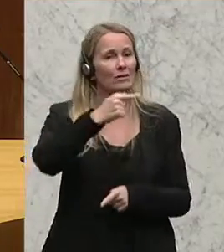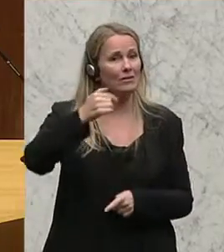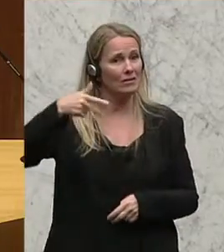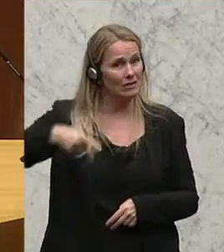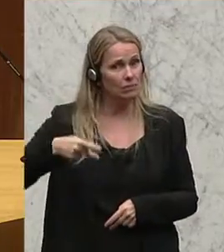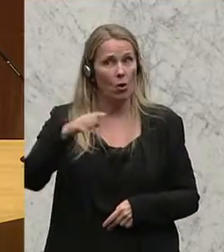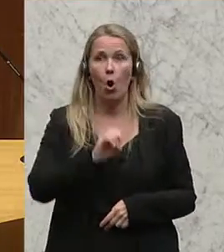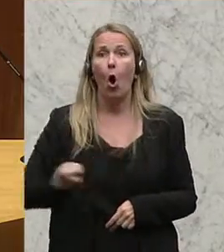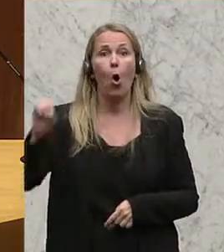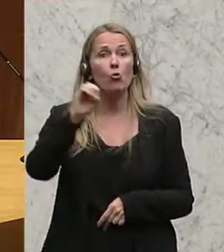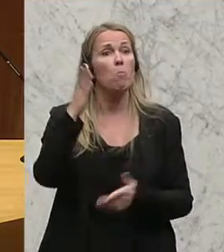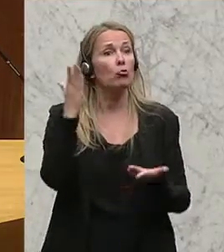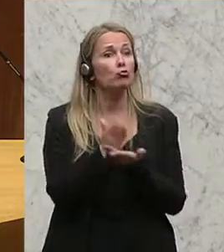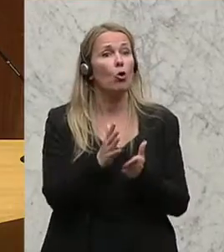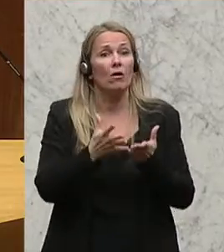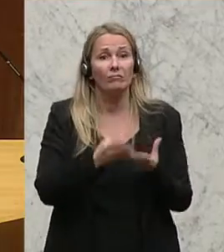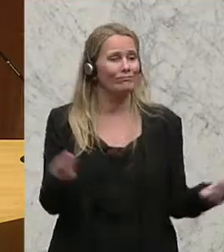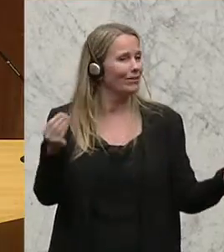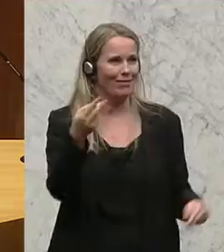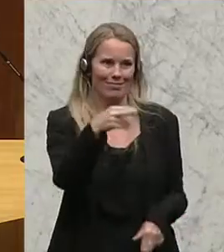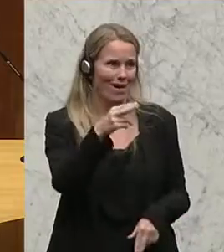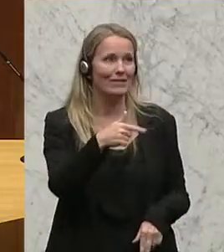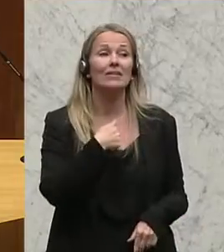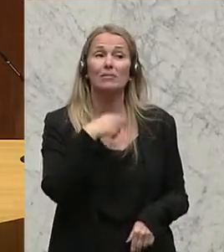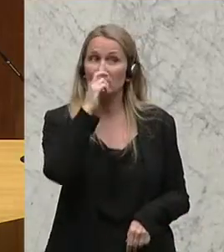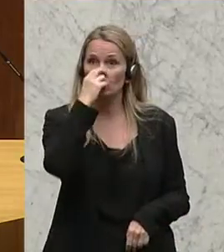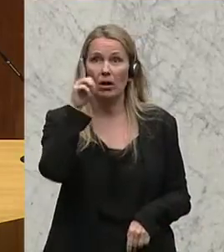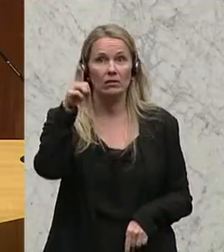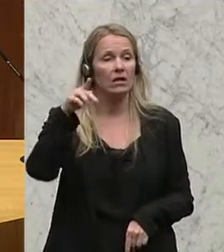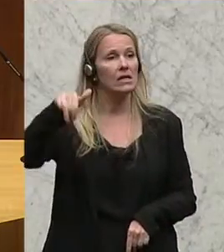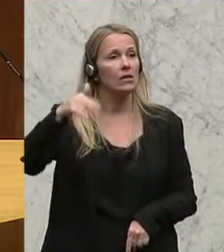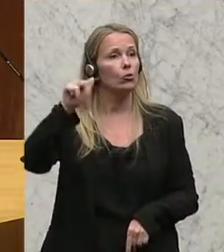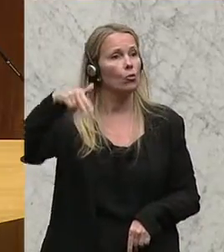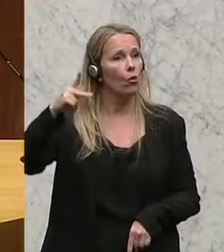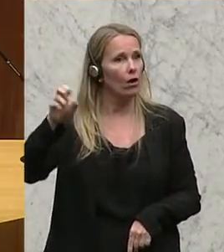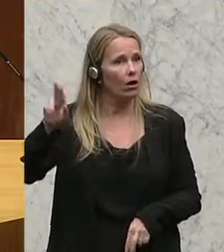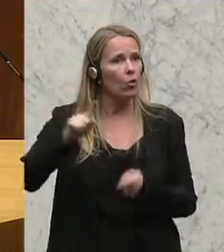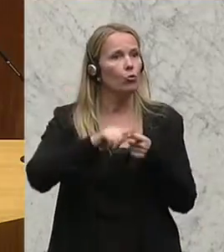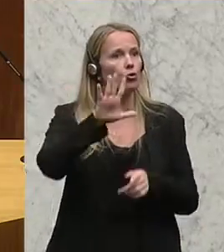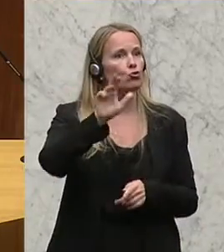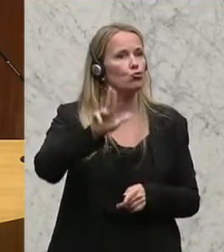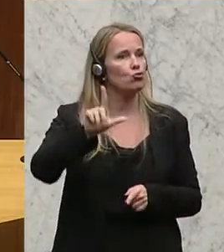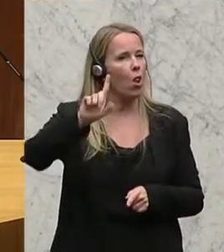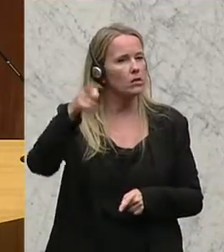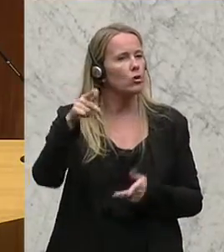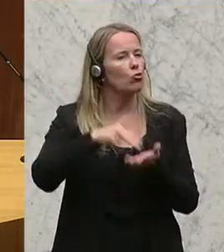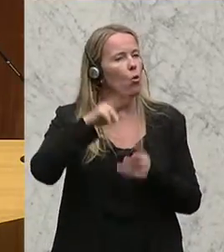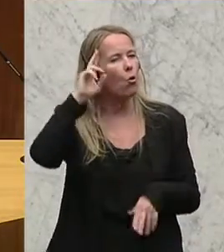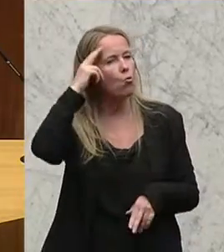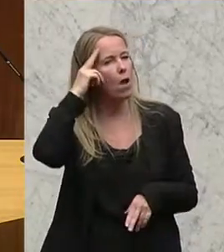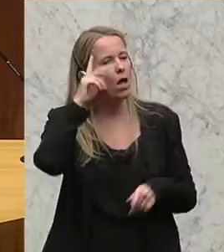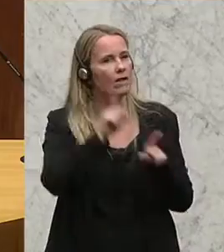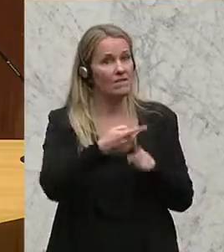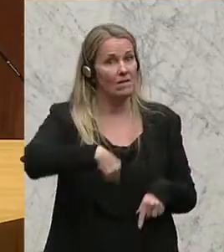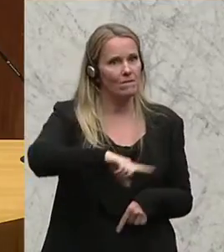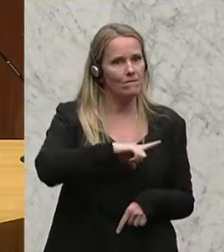europäischer Ebene vom Tisch. Und ich bin sehr gespannt, was Juncker und Schulz sich noch ausdenken, um hier einen Bürgerentscheid,